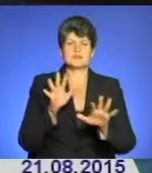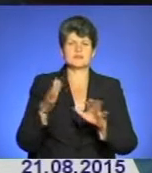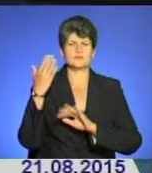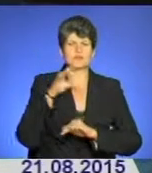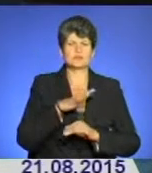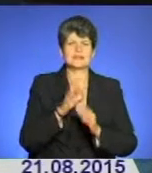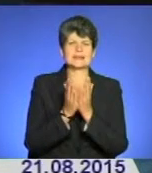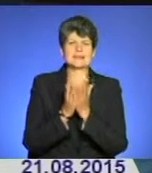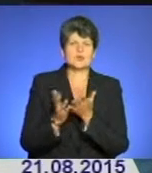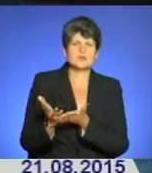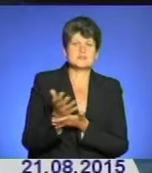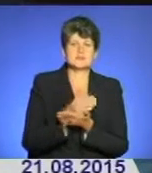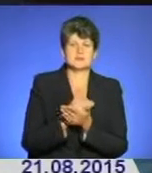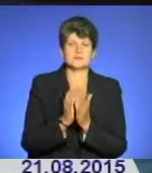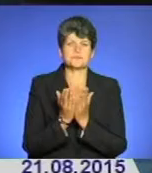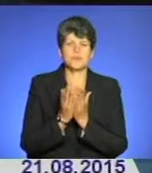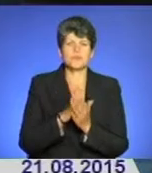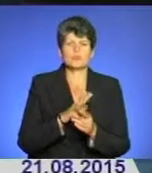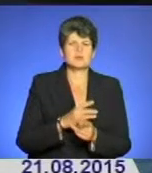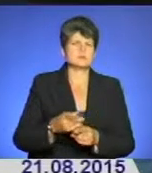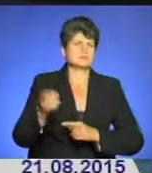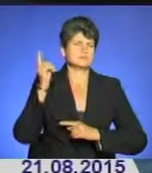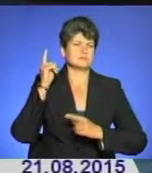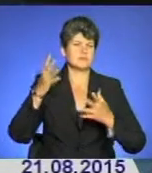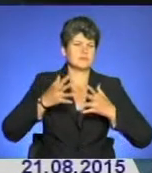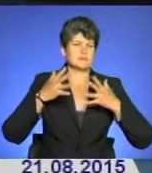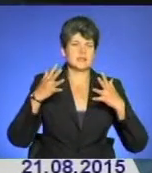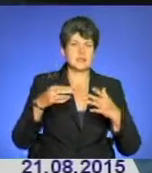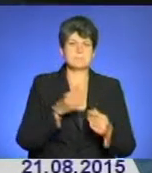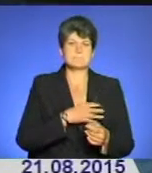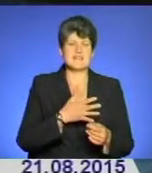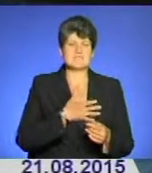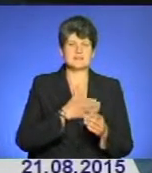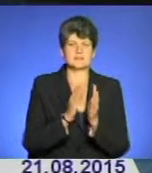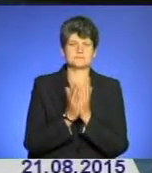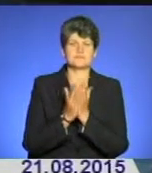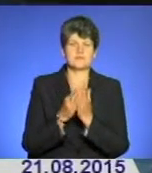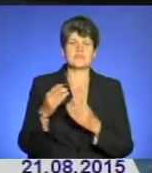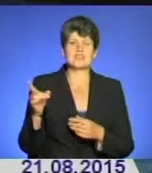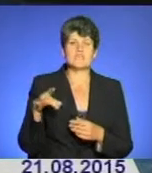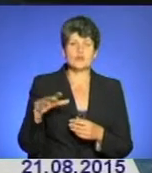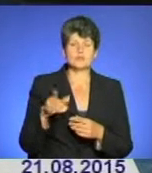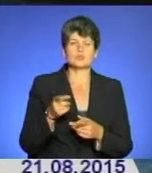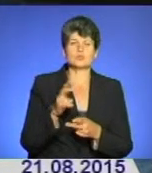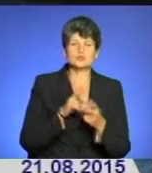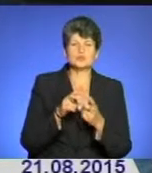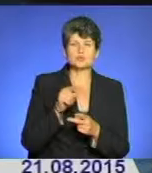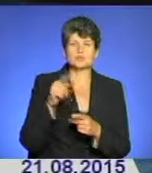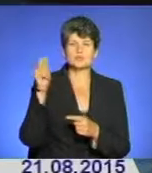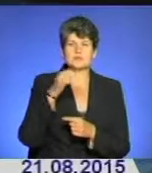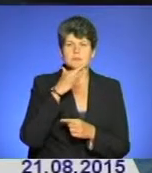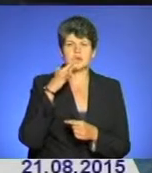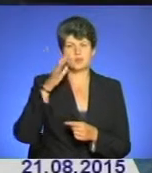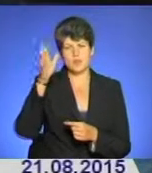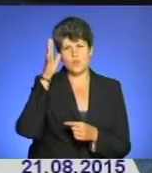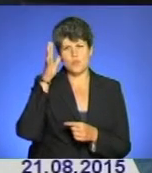книгозбірня князів Вишнівецьких, яка була однією з найбільших приватних колекцій у Європі. У пошуках знайсюди приїжджали багато відомих науковців і